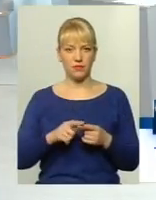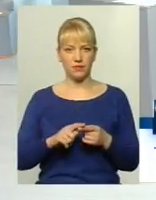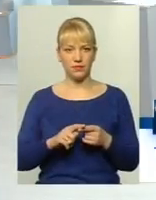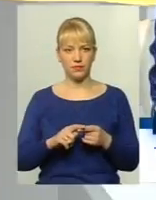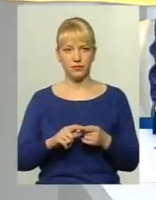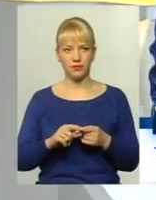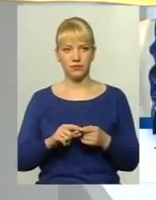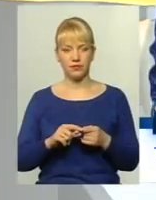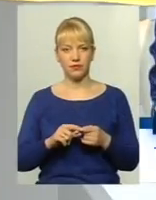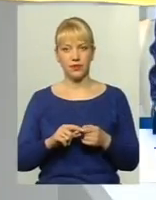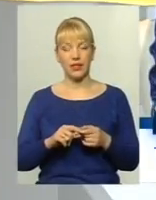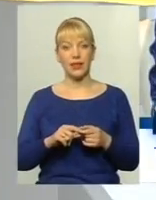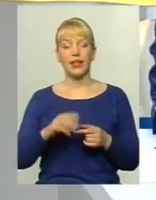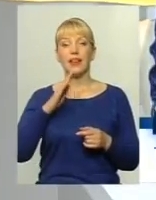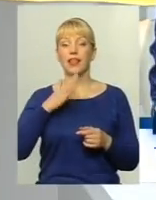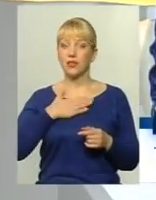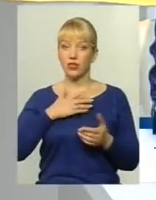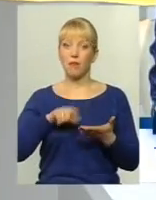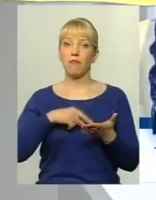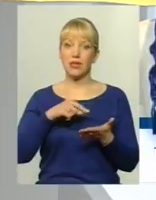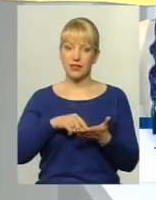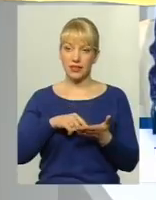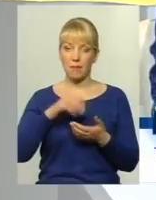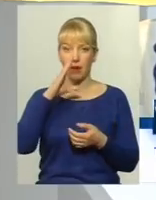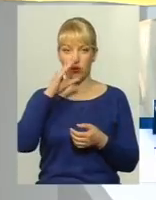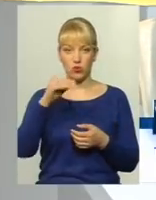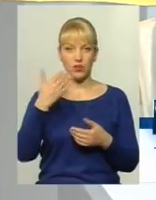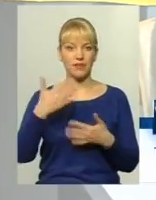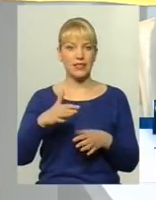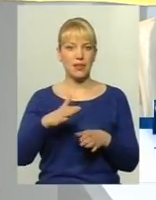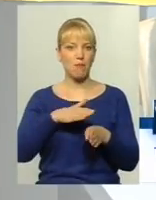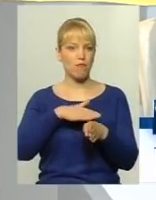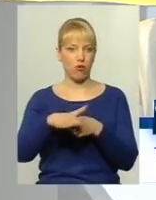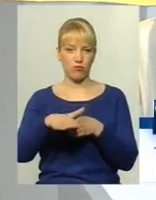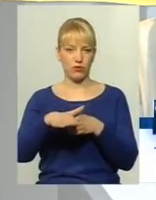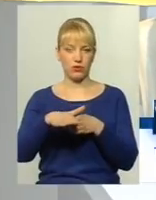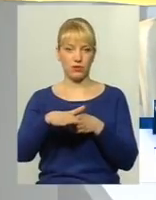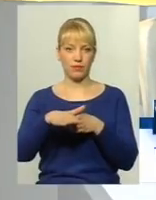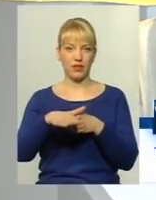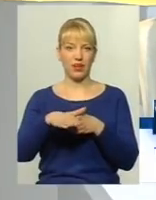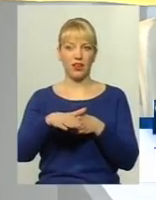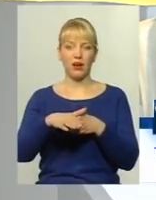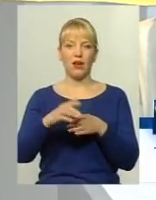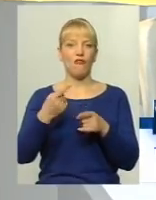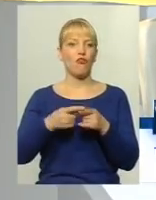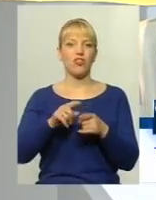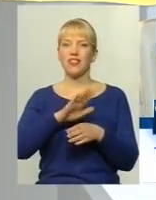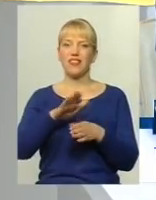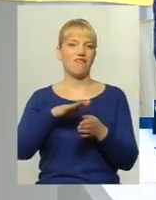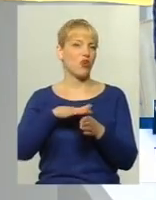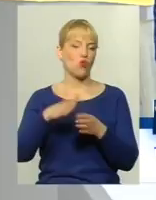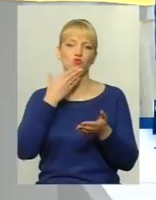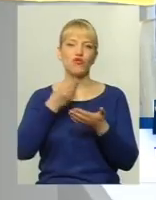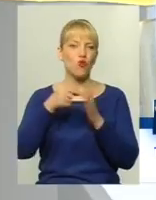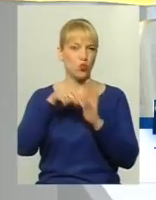вирівнював. Наші місто, маршрутки вже заполонили повністю. Вони не виконують свою роль.